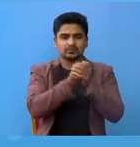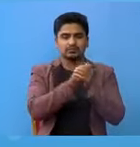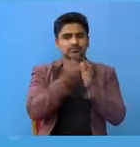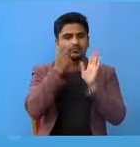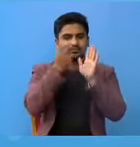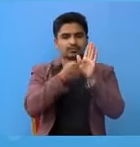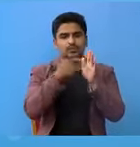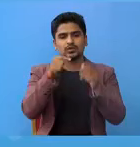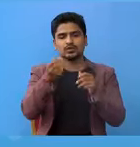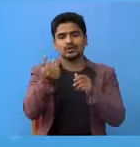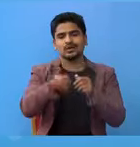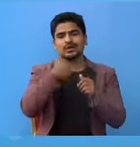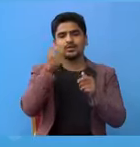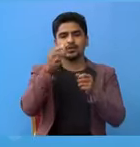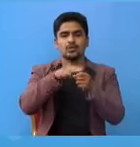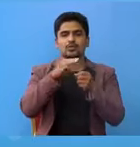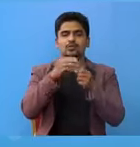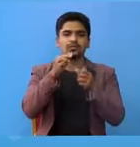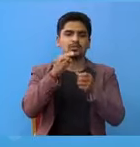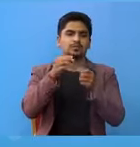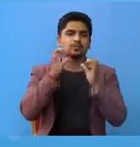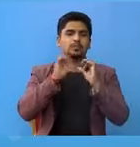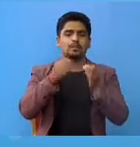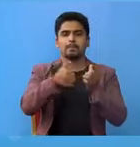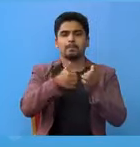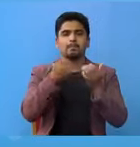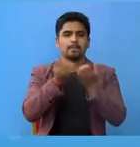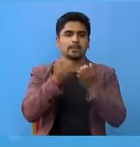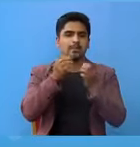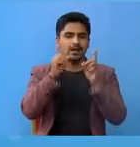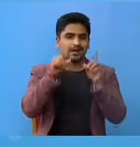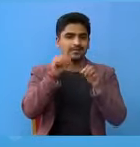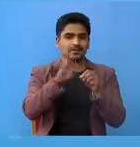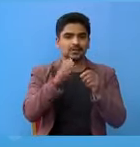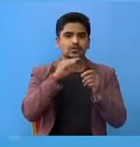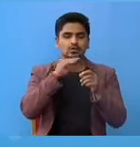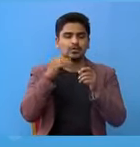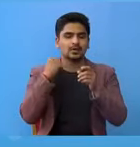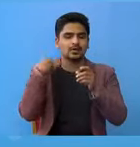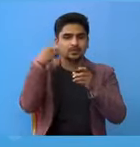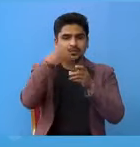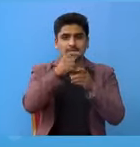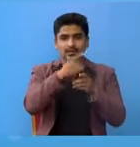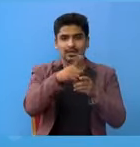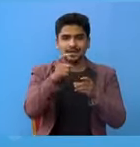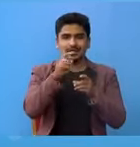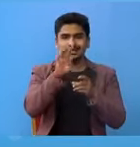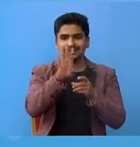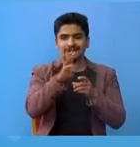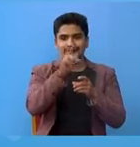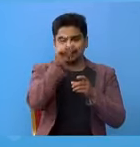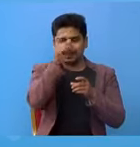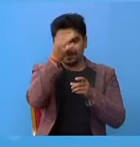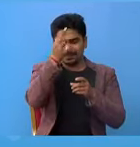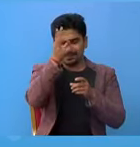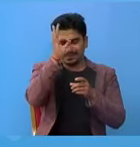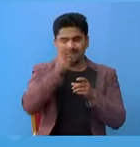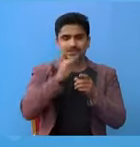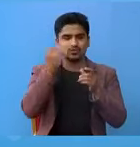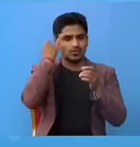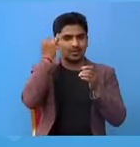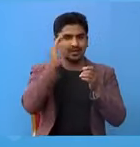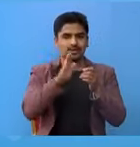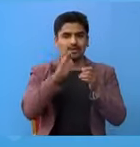जनाउने योश् सरको सद उपाय गर्ना जरूरी छा युवा को समलगन तका लागी चार विशेस उपाय हरु चन